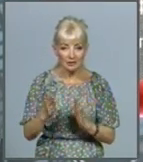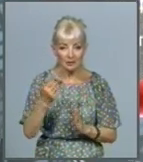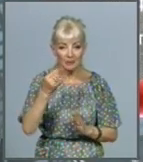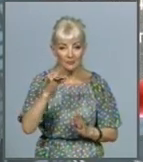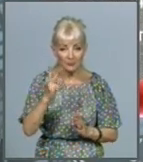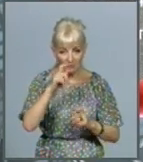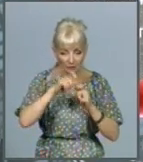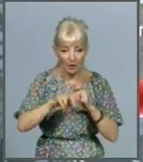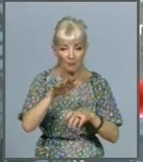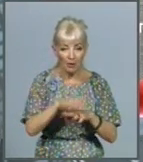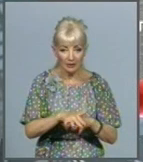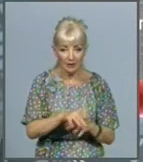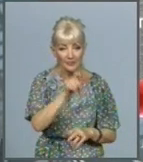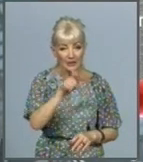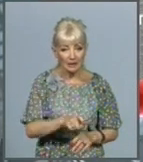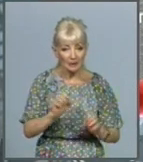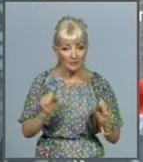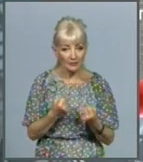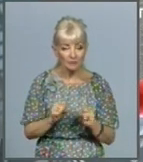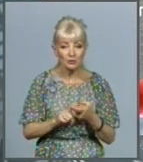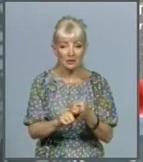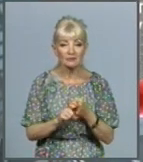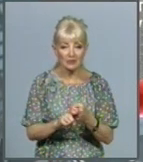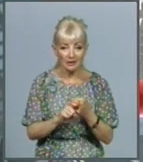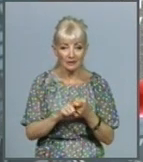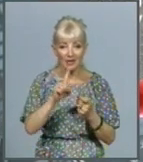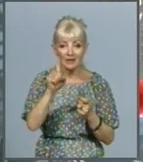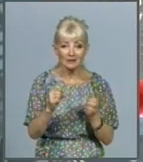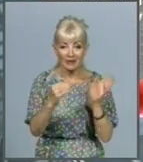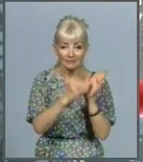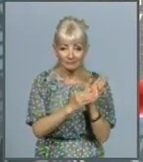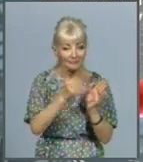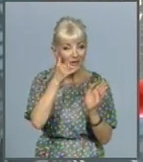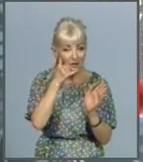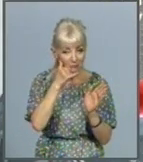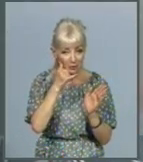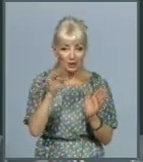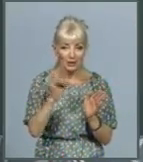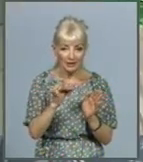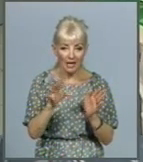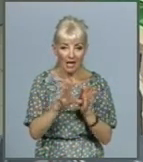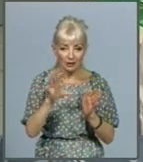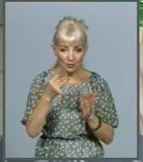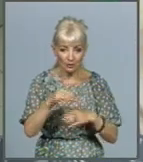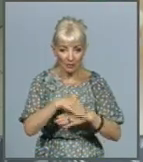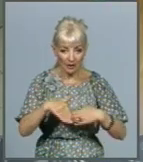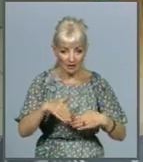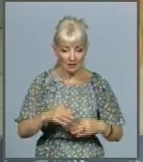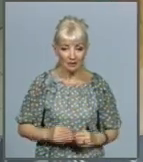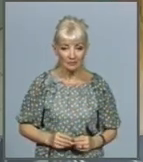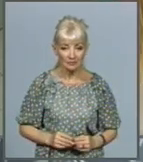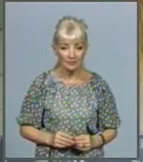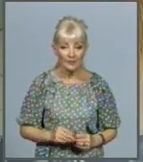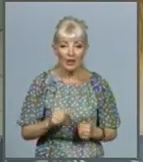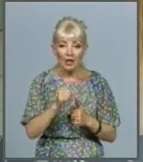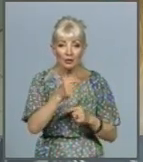З клієнтом неможливо зв'язатися за наданим номером телефону та електронною адресою. Крім цього, клієнту